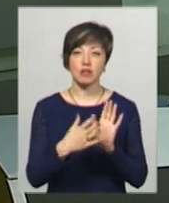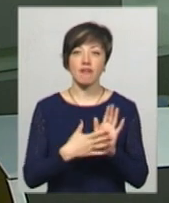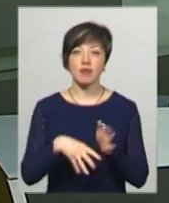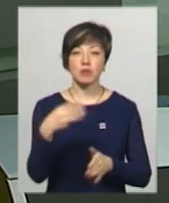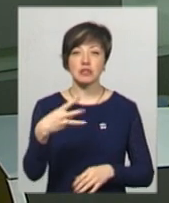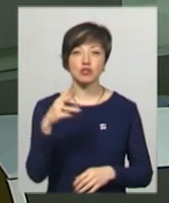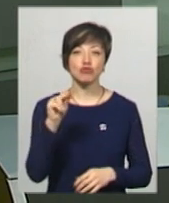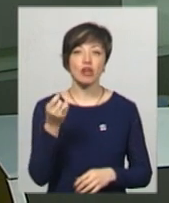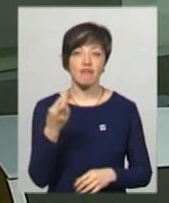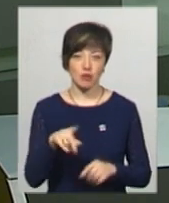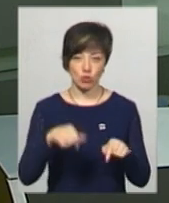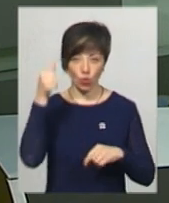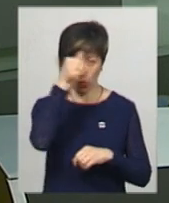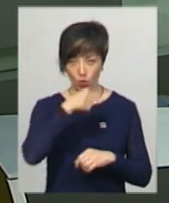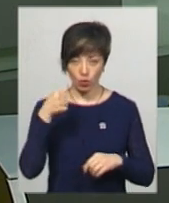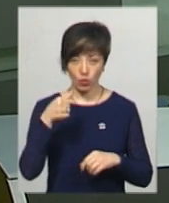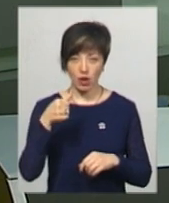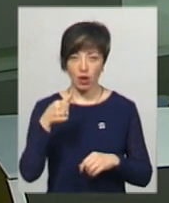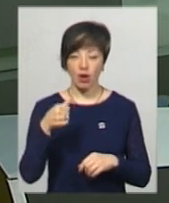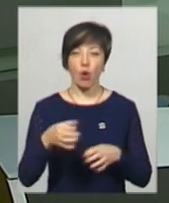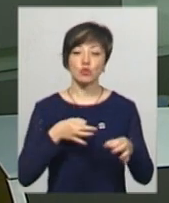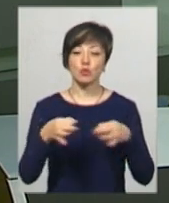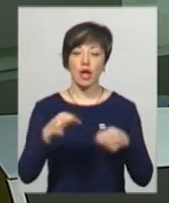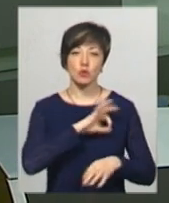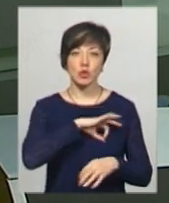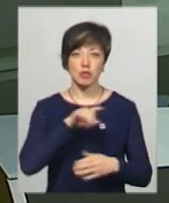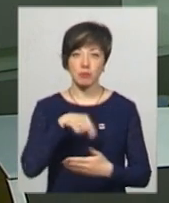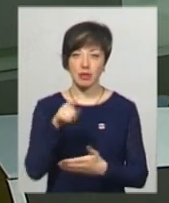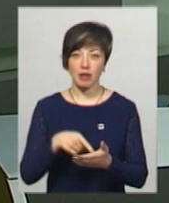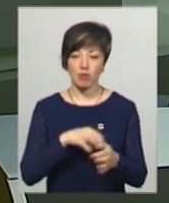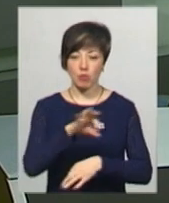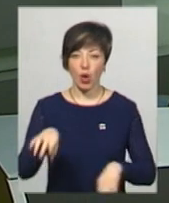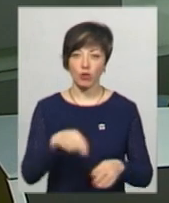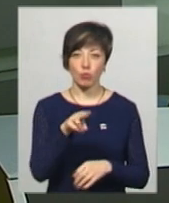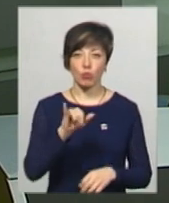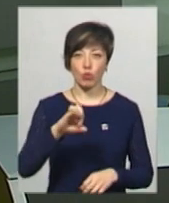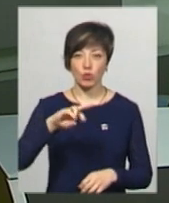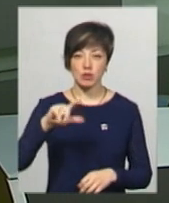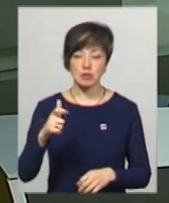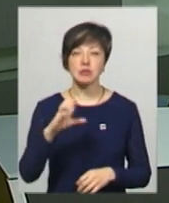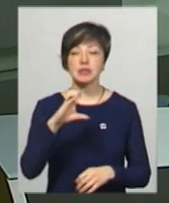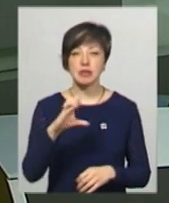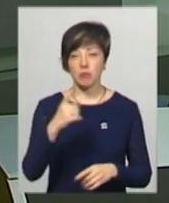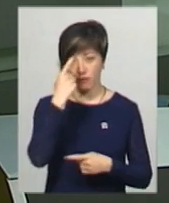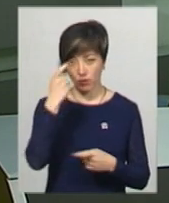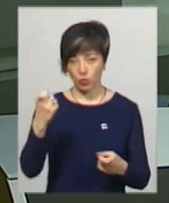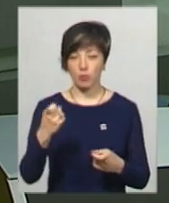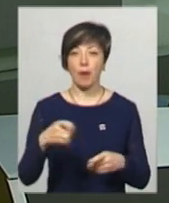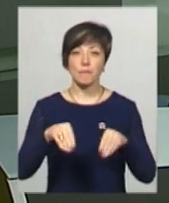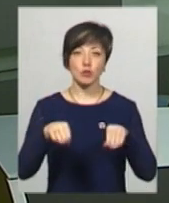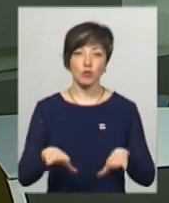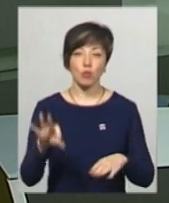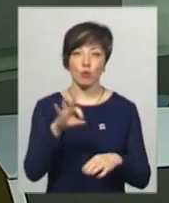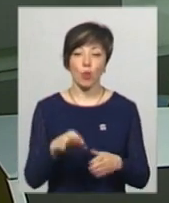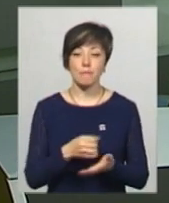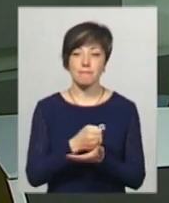червня цього року. Дмитро Василенко, консультант з юридичних питань проєкту «Пульс» Асоціації міст України, повідомив постанови